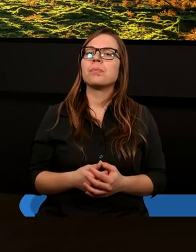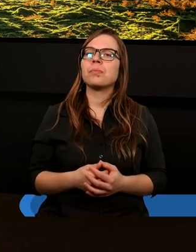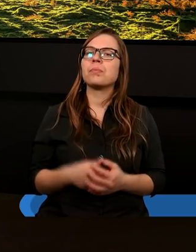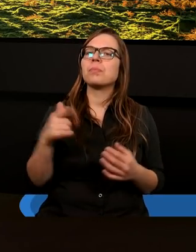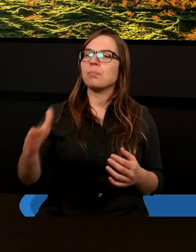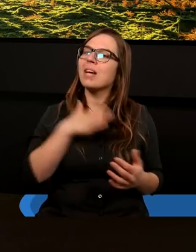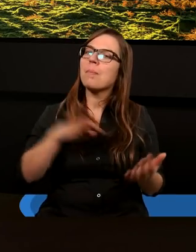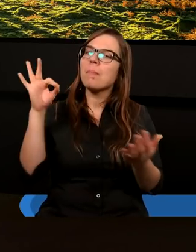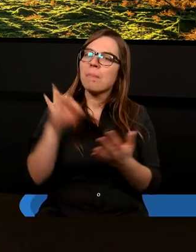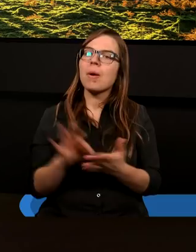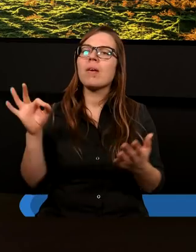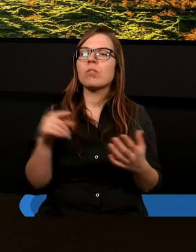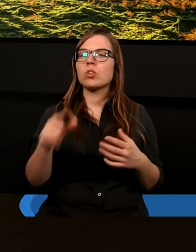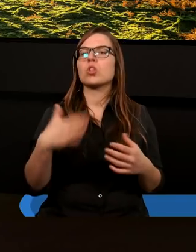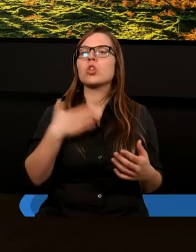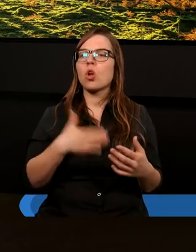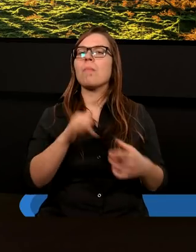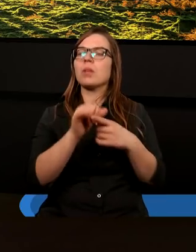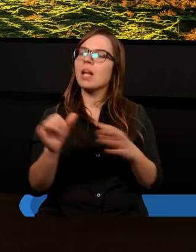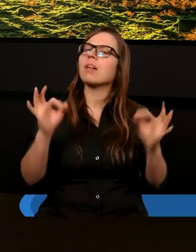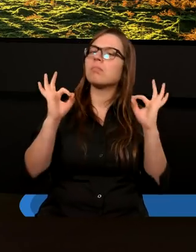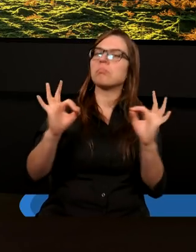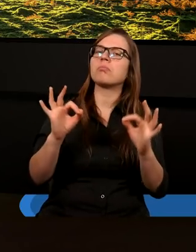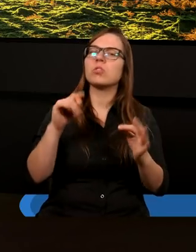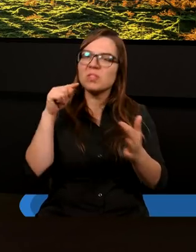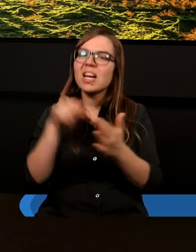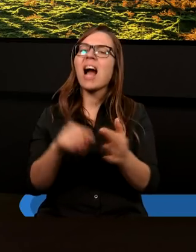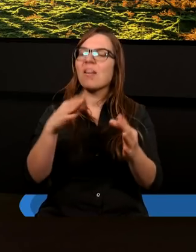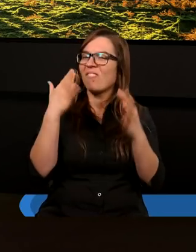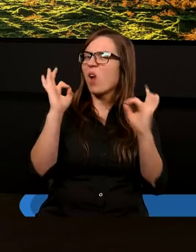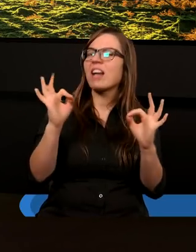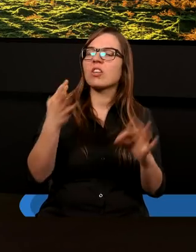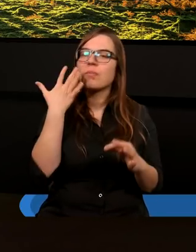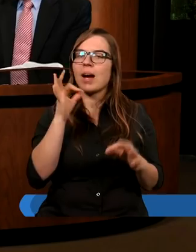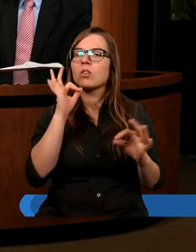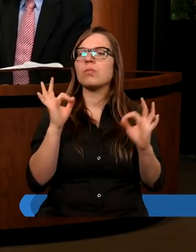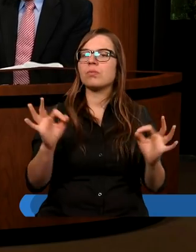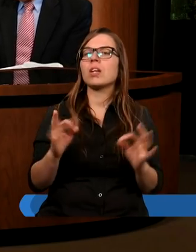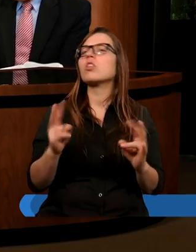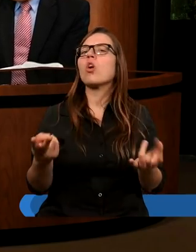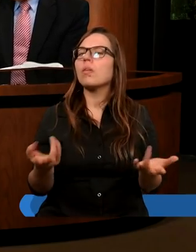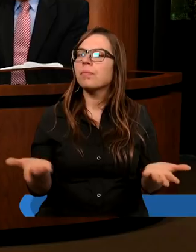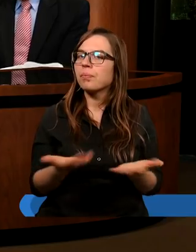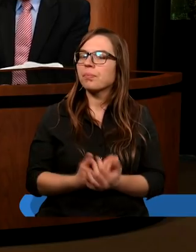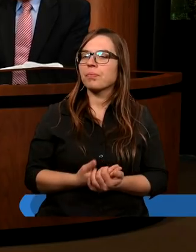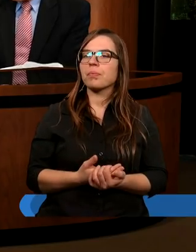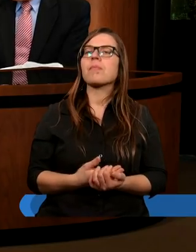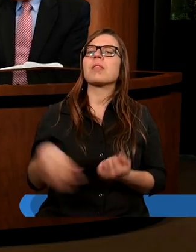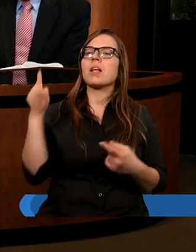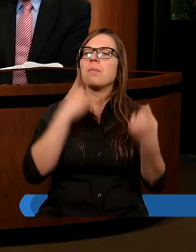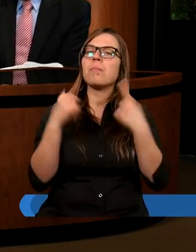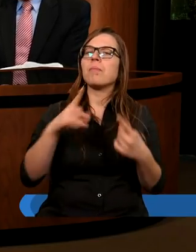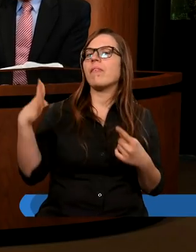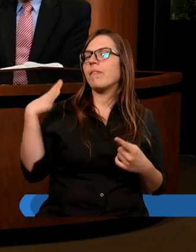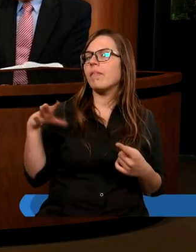mamy pewność, że sobota jest tym wskazaniem przez przykazanie Dniem Świętym? Myślę,